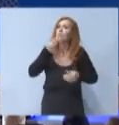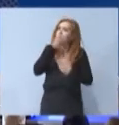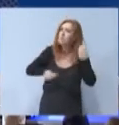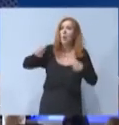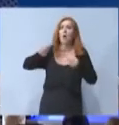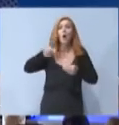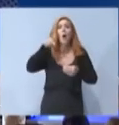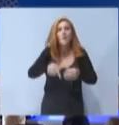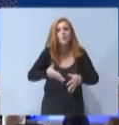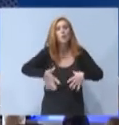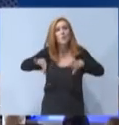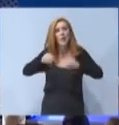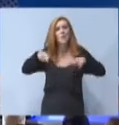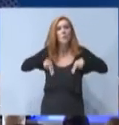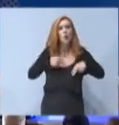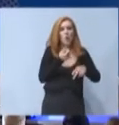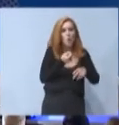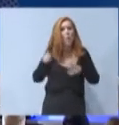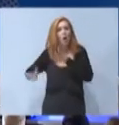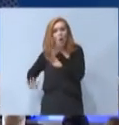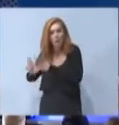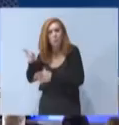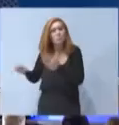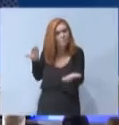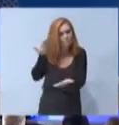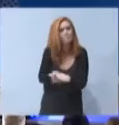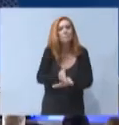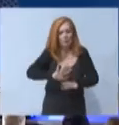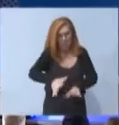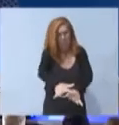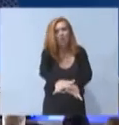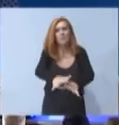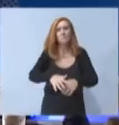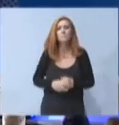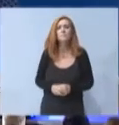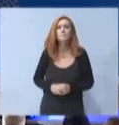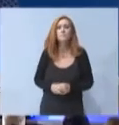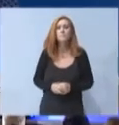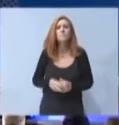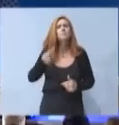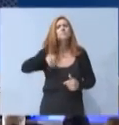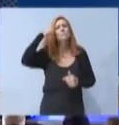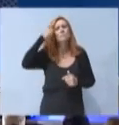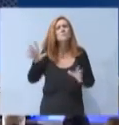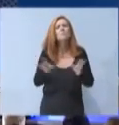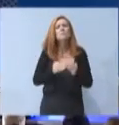από τα Υπουργεία Οικονομικών και Ανάπτυξης. Το γνωστό πλαίσιο προστασίας